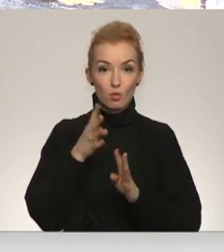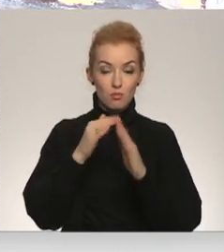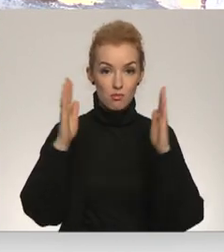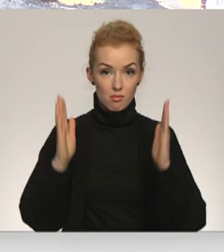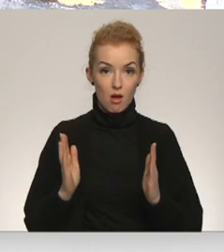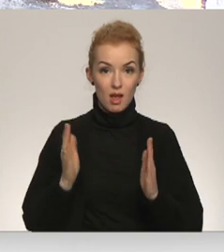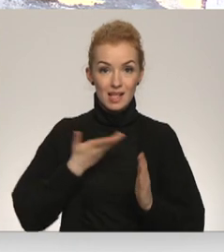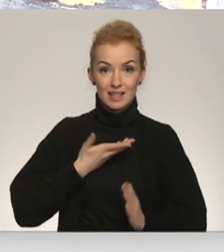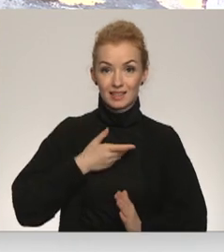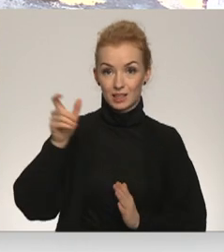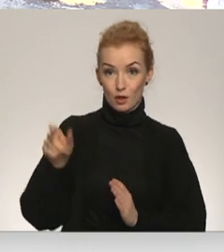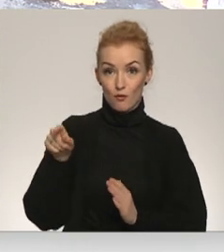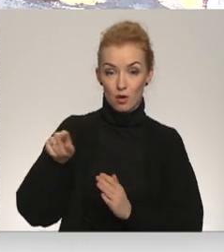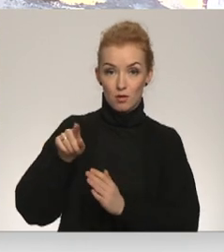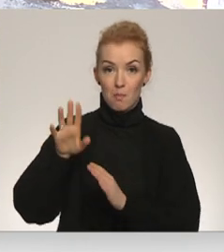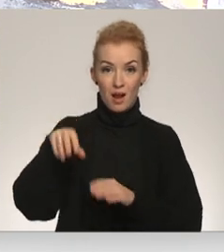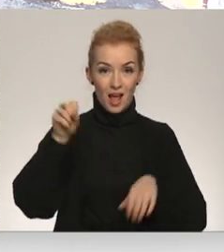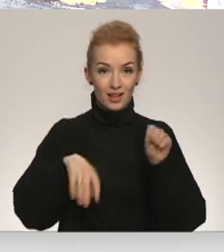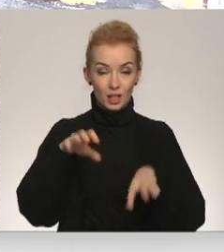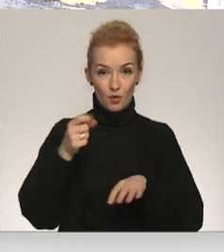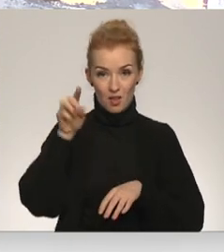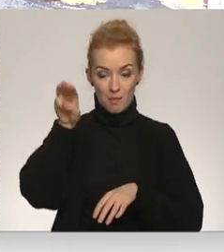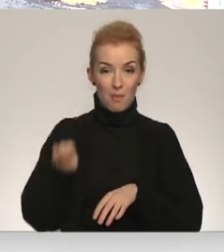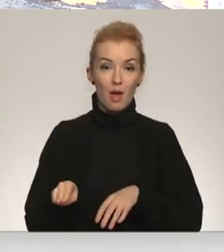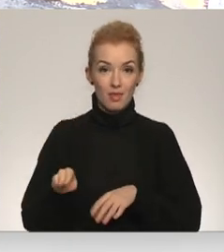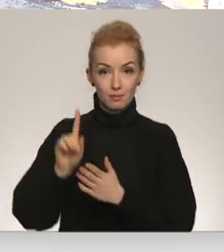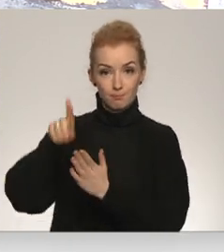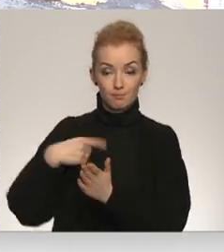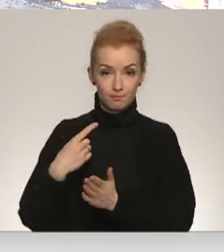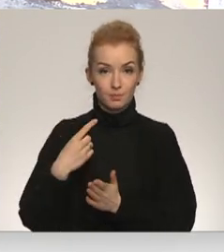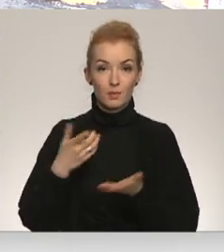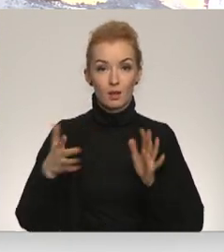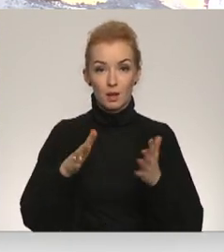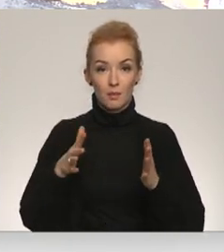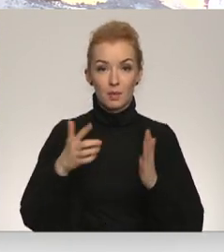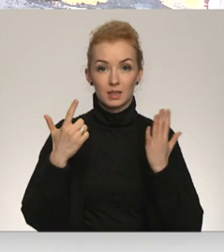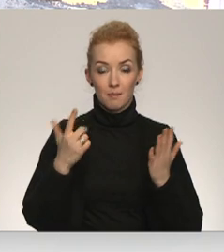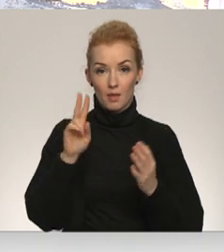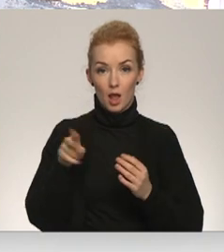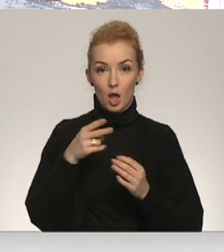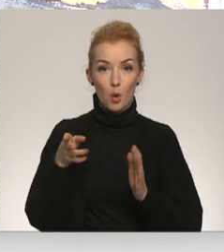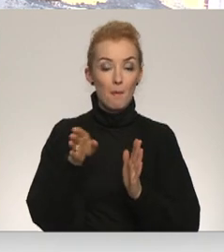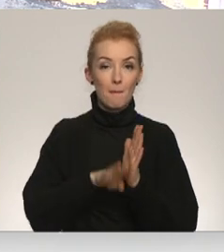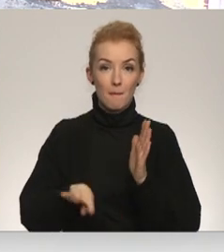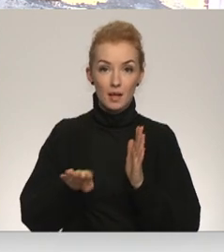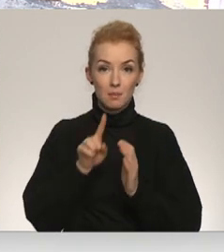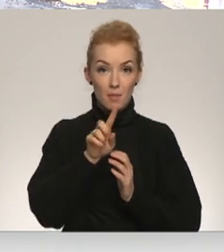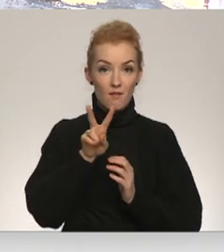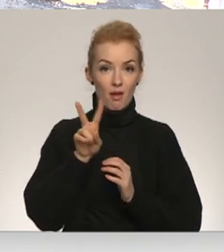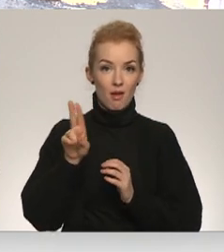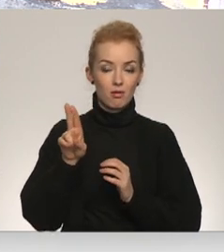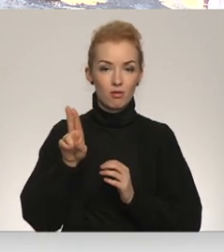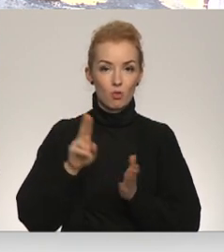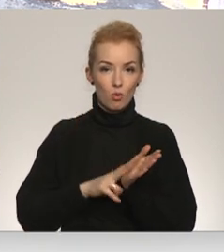iedzīvotāja mēnesī par atkrituma apsaimniekošanu prasīs apmēram 7 eiro bez pievienotās vērtības